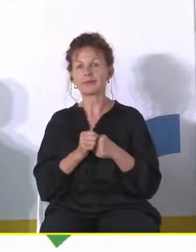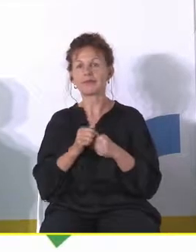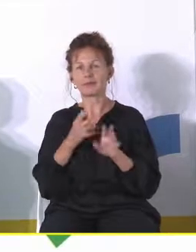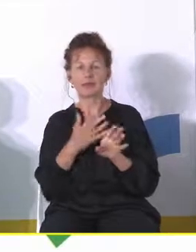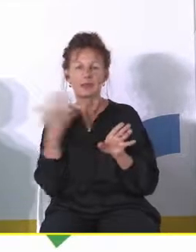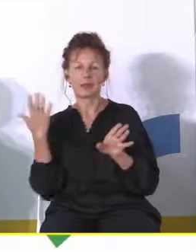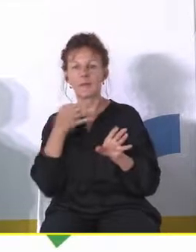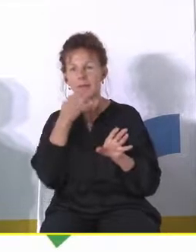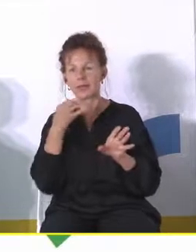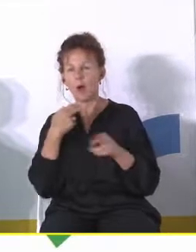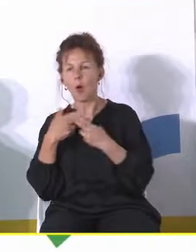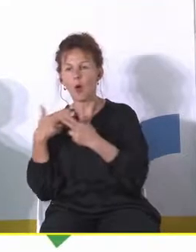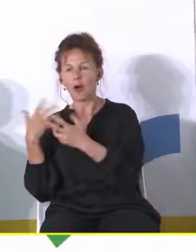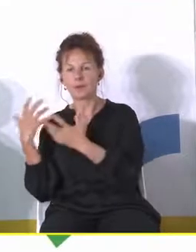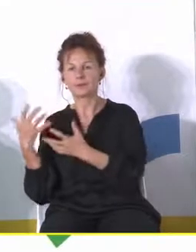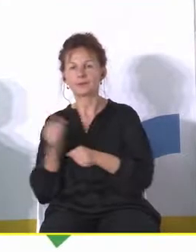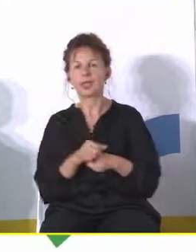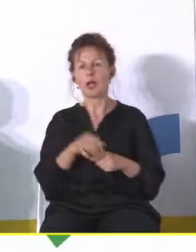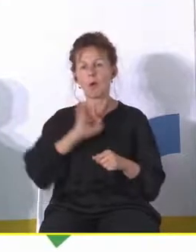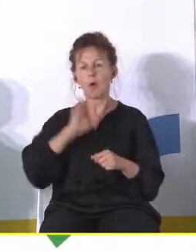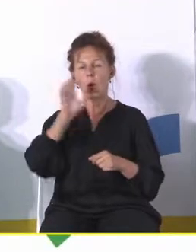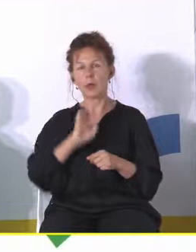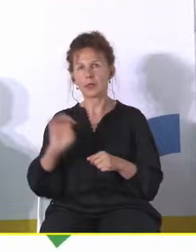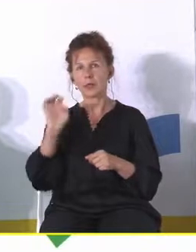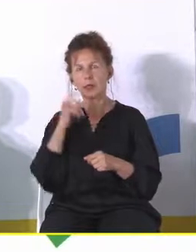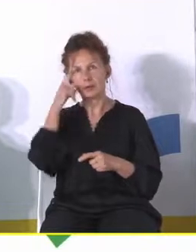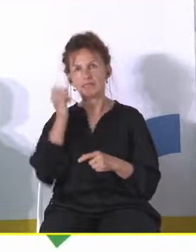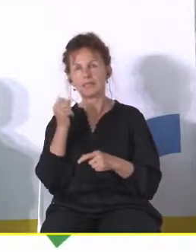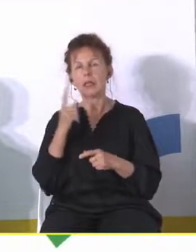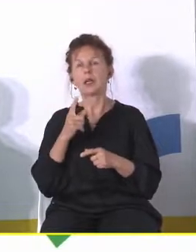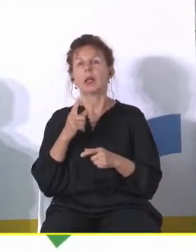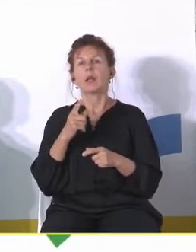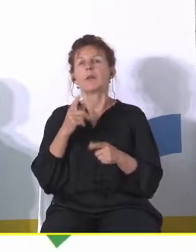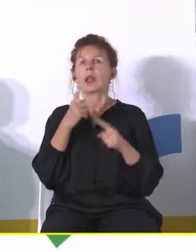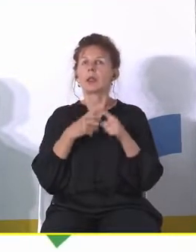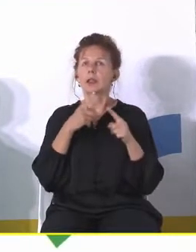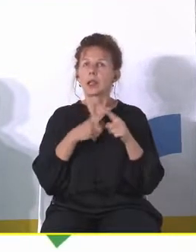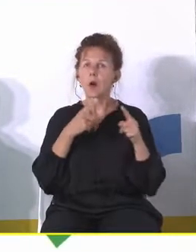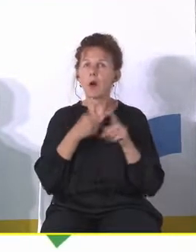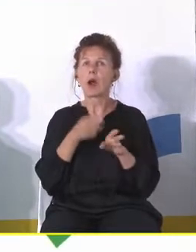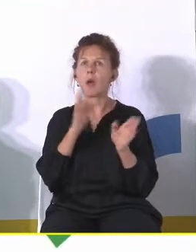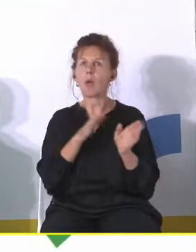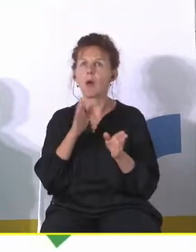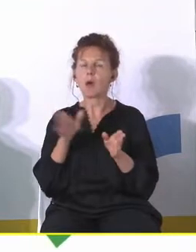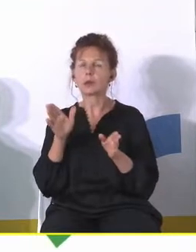pytanie. tutaj pewne hipotezy oparte na moich obserwacjach i intuicjach. Trochę porządkując, myślę, że